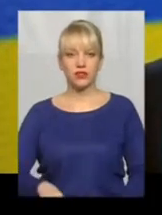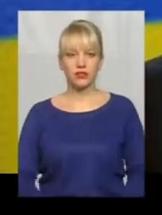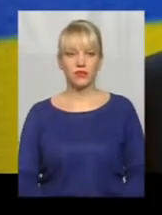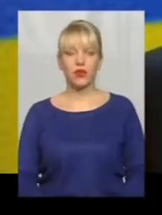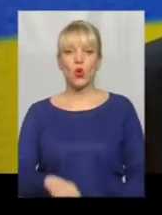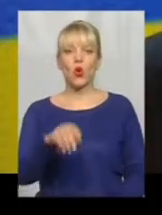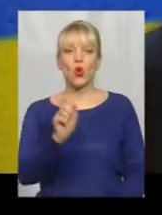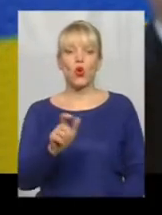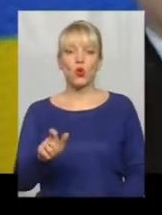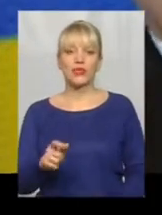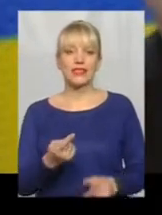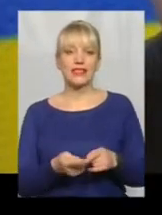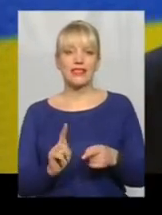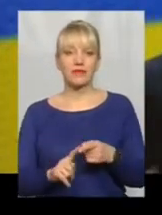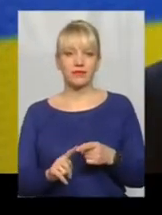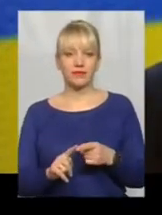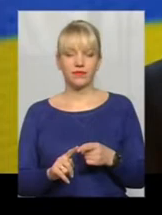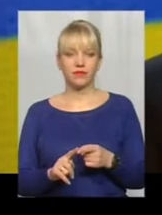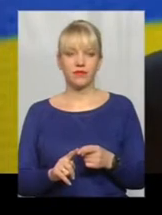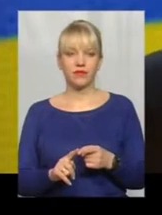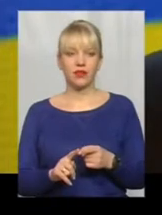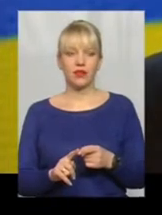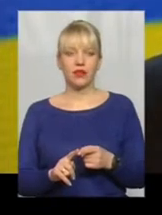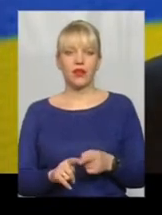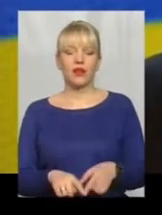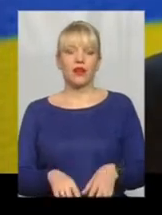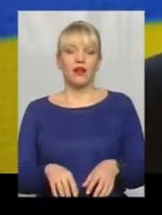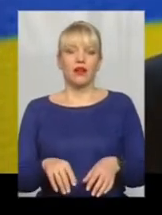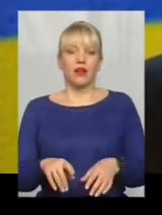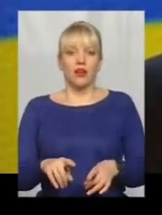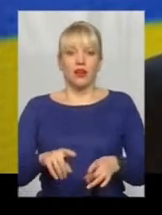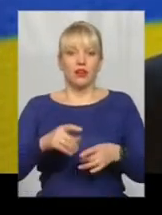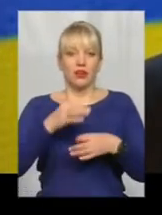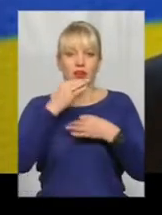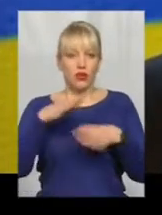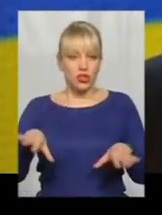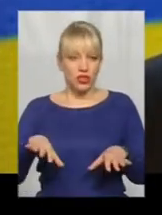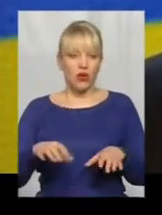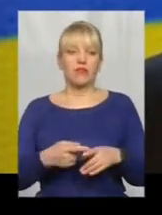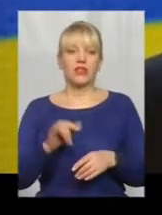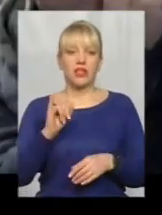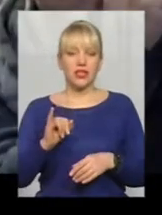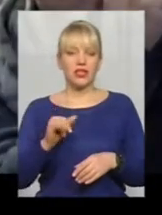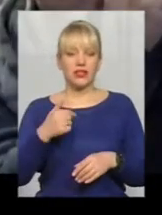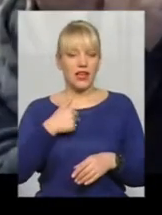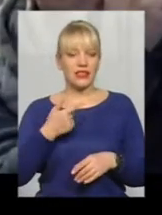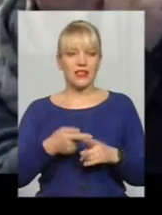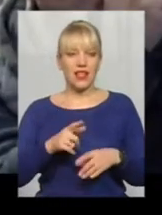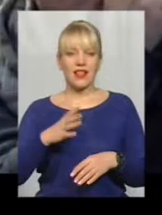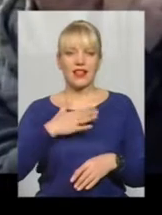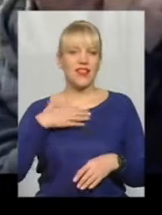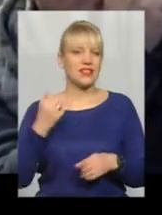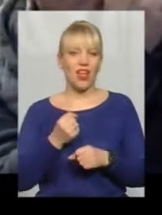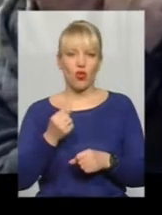Люди цим абсолютно природні, що розчаровані. Я це незадоволення